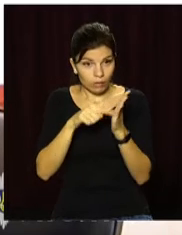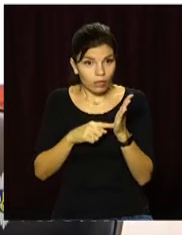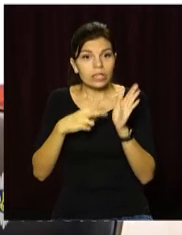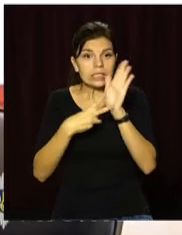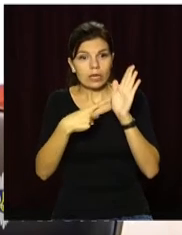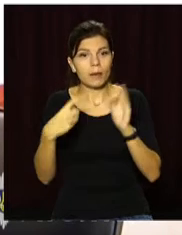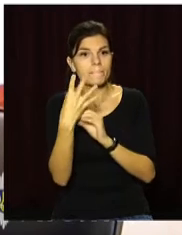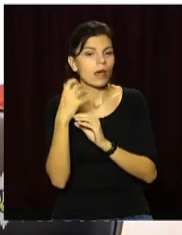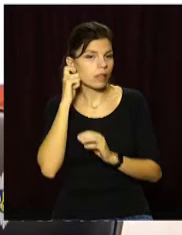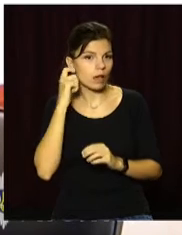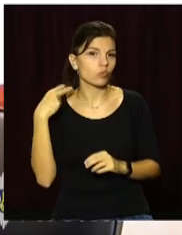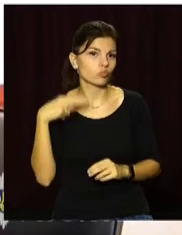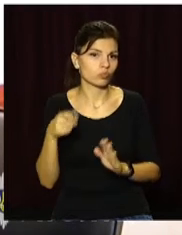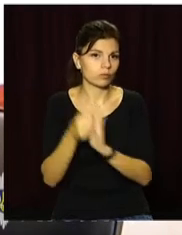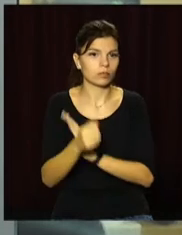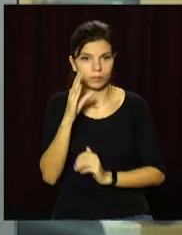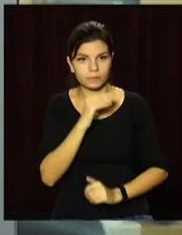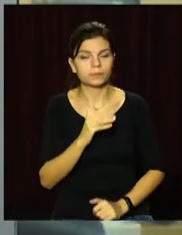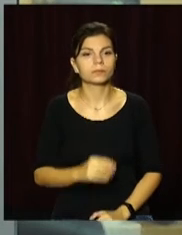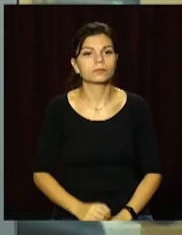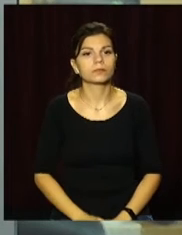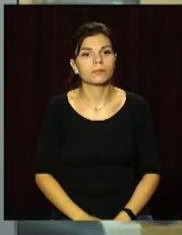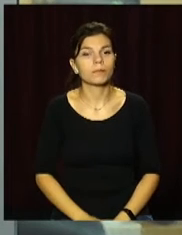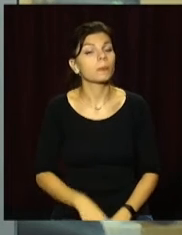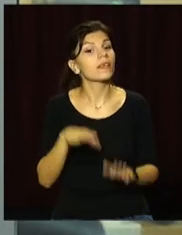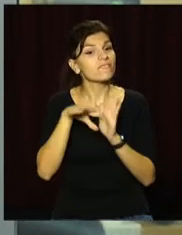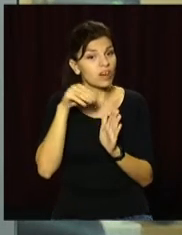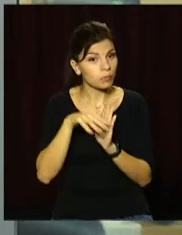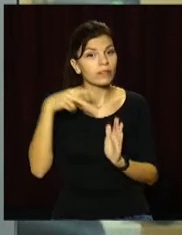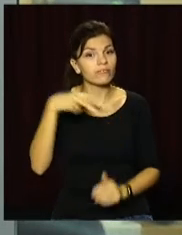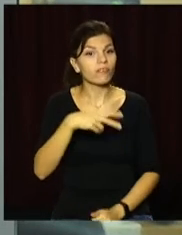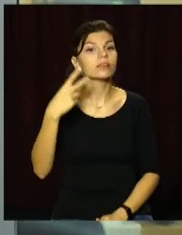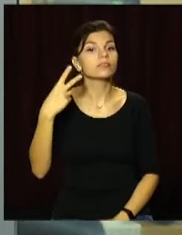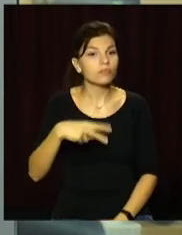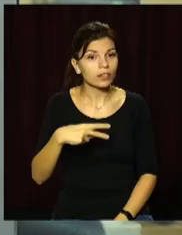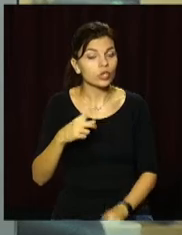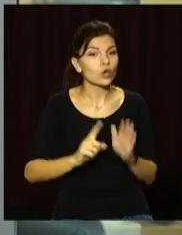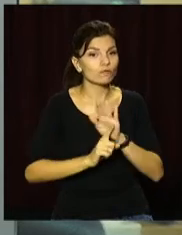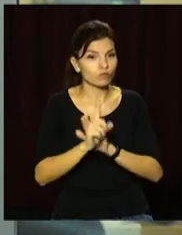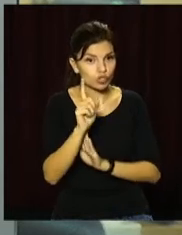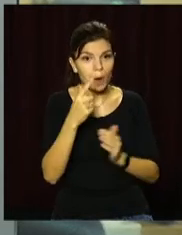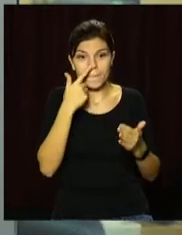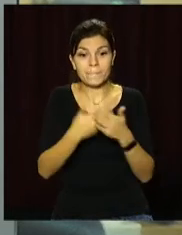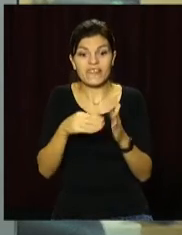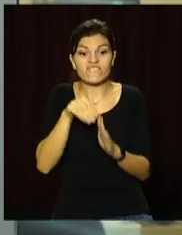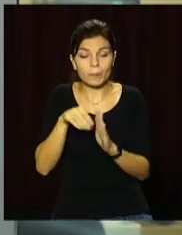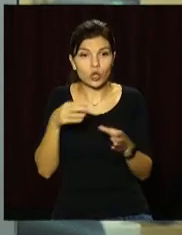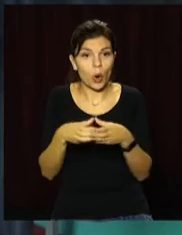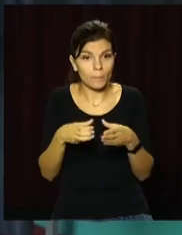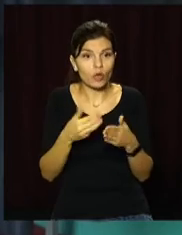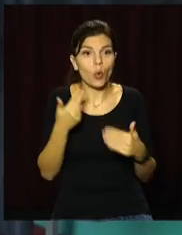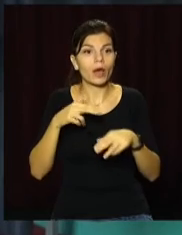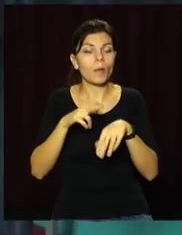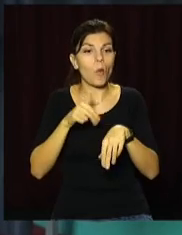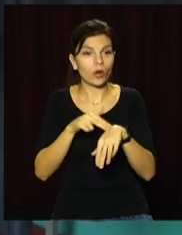від 7 до 15 років позбавлення волі. Вибори 2020. Спочатку перед виборчою компанією до поліції